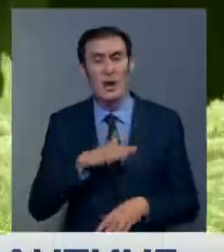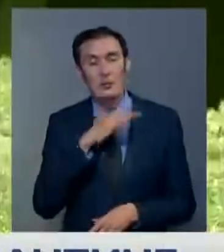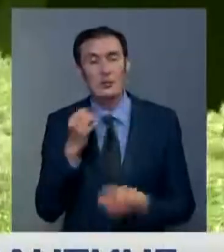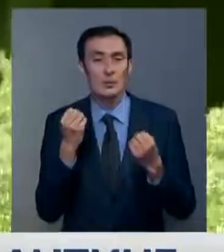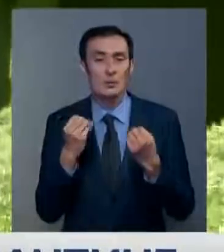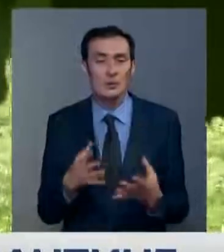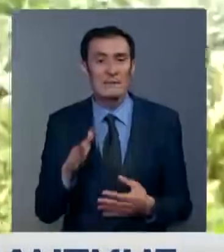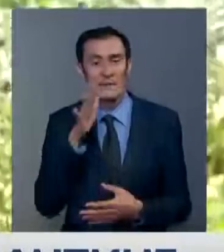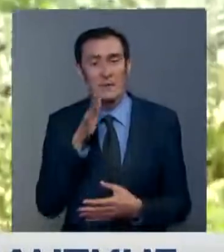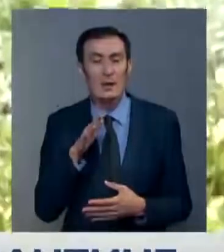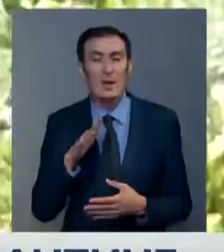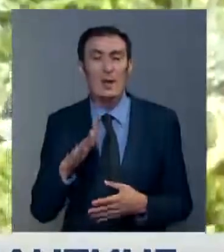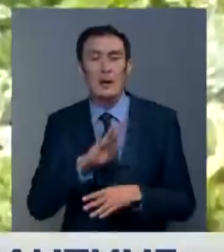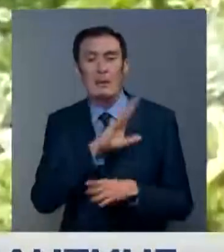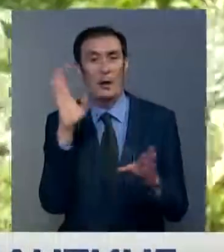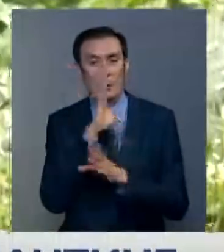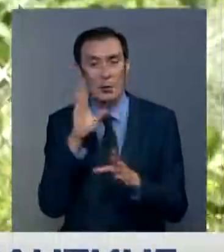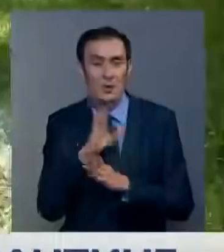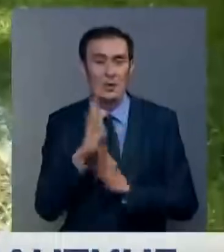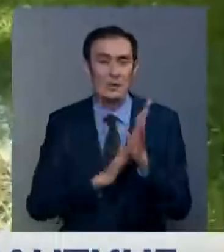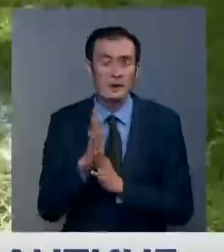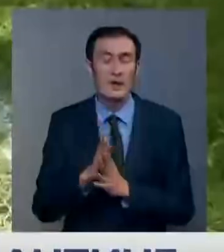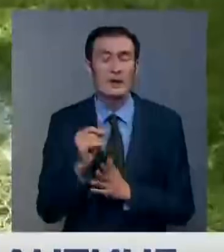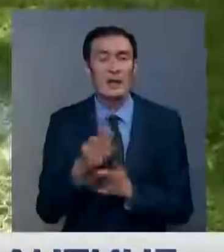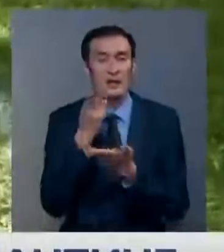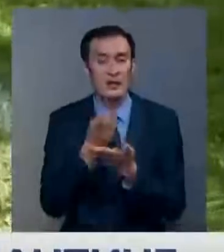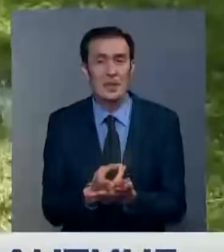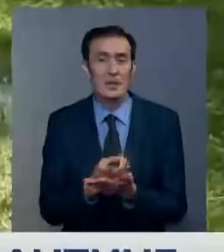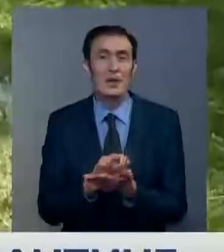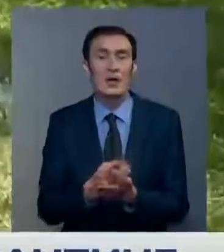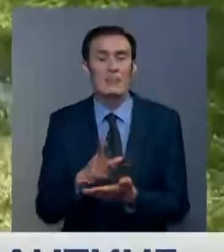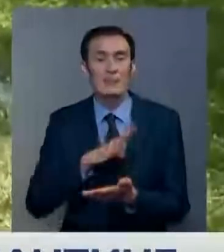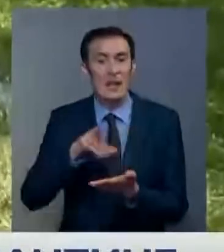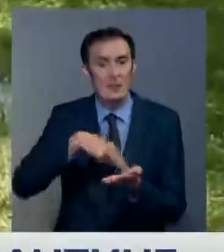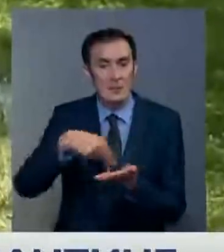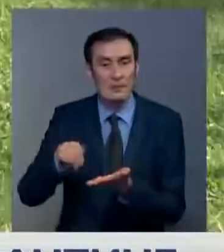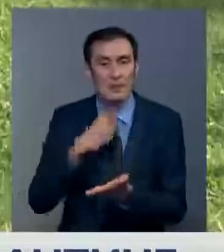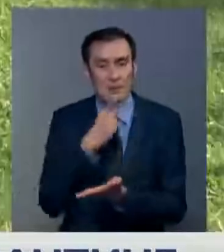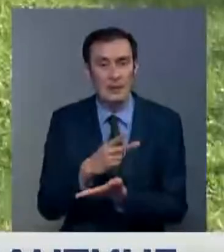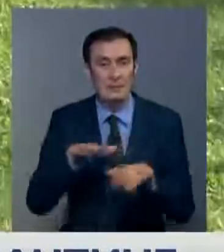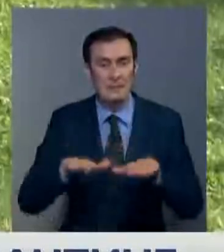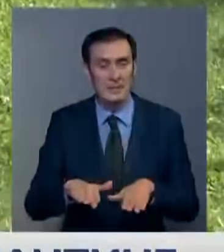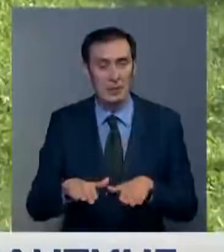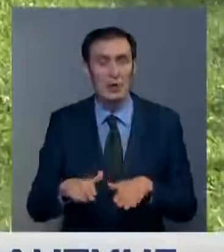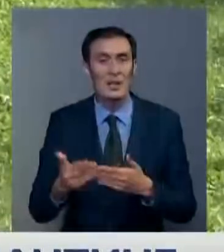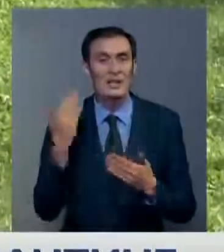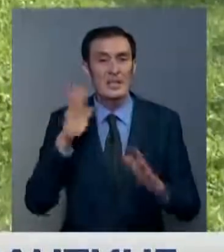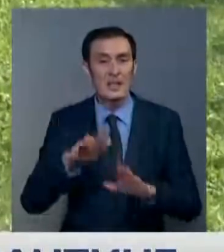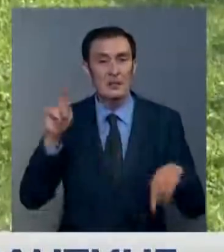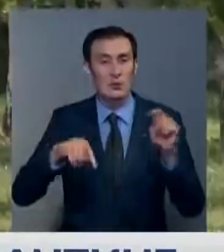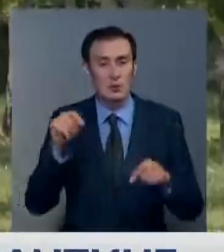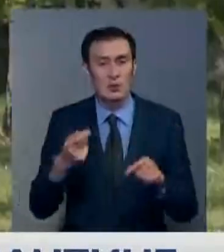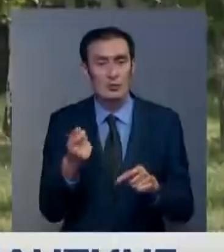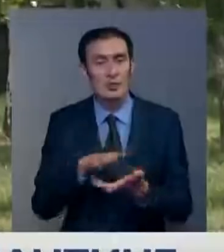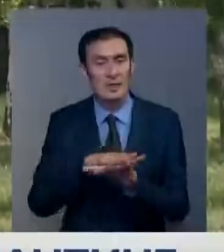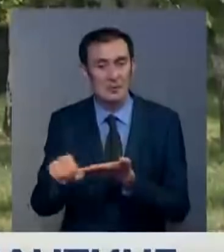провести время на лужайке. Кстати, для любителей понежиться на траве здесь белые эмульсии нанесли разметку. Правда, недавний дождь уже успел ее